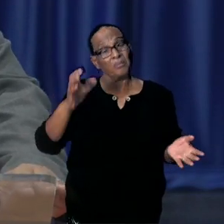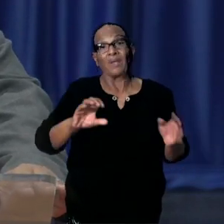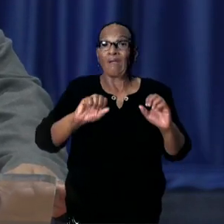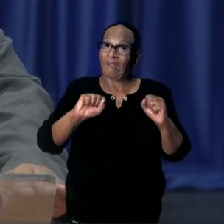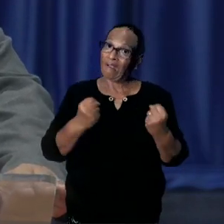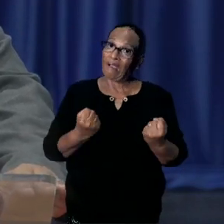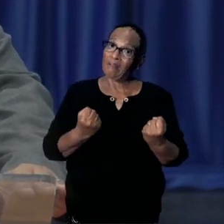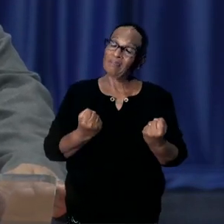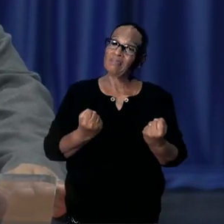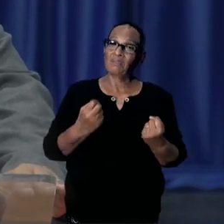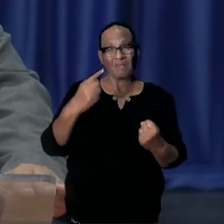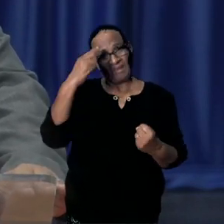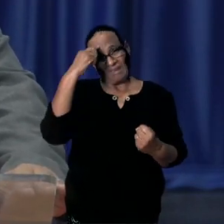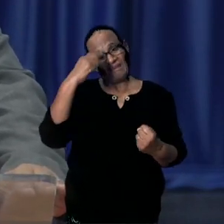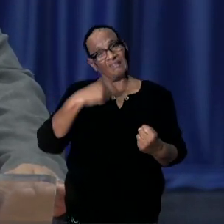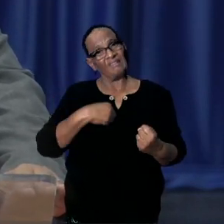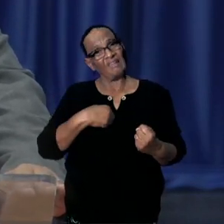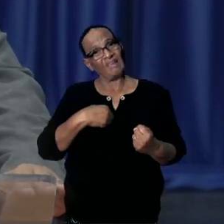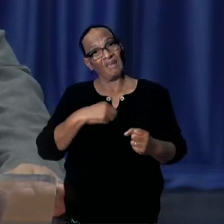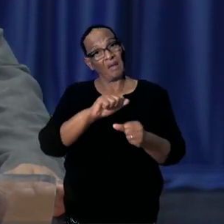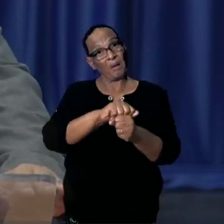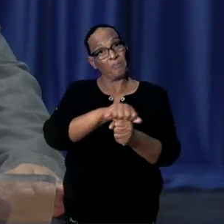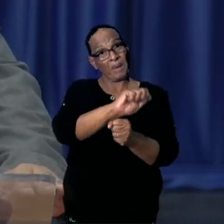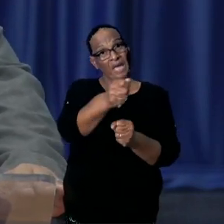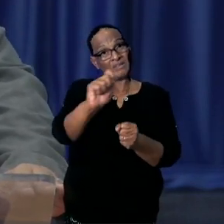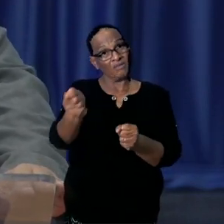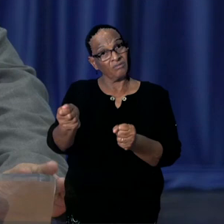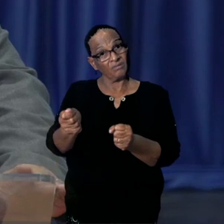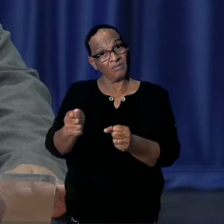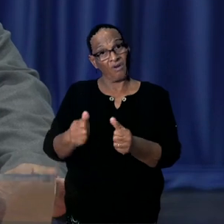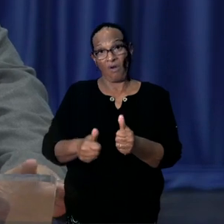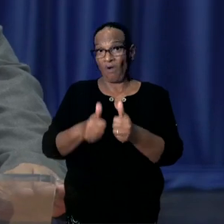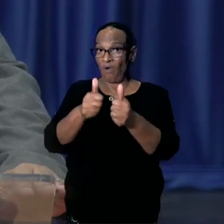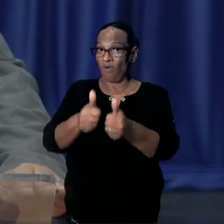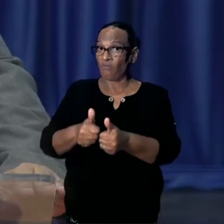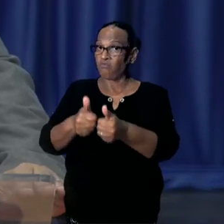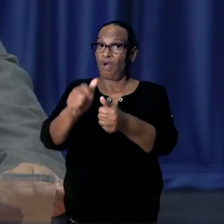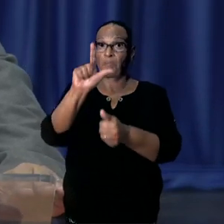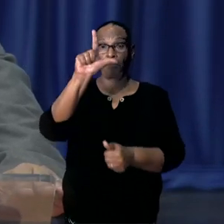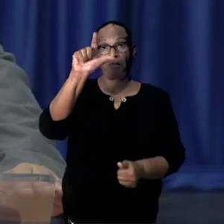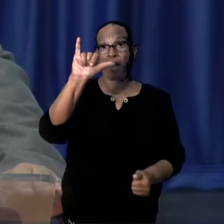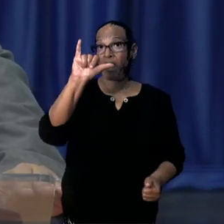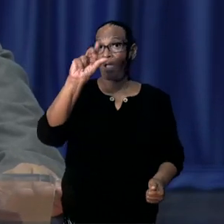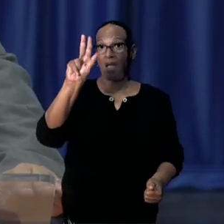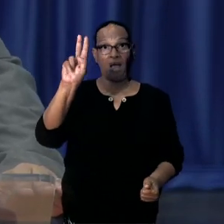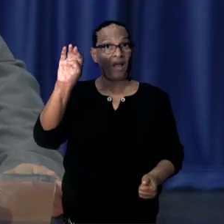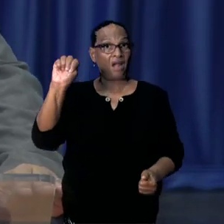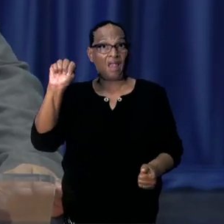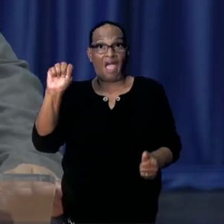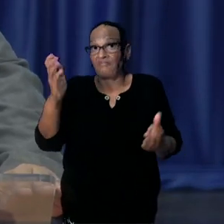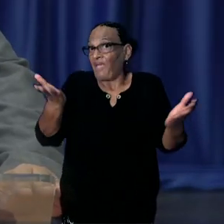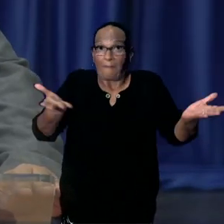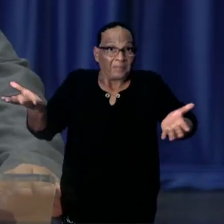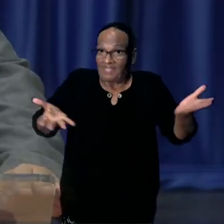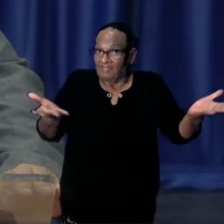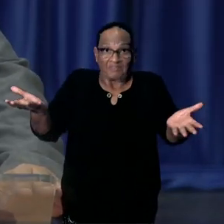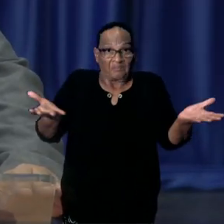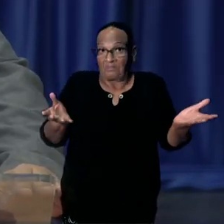zo in me opkomen. We kunnen de persconferentie zo vervolgen, zonder dat we live gaan, maar dan missen we momentum.